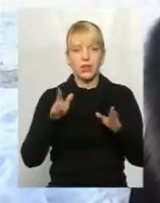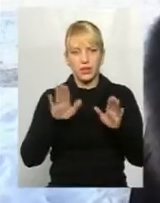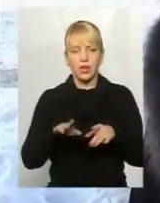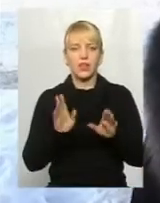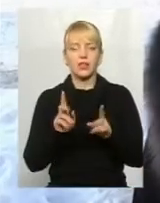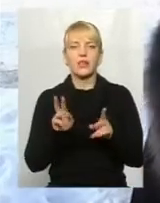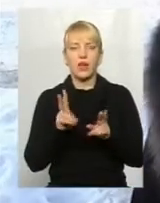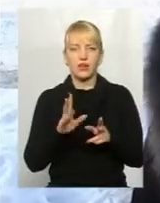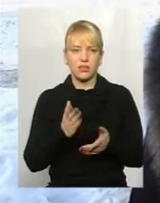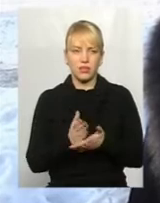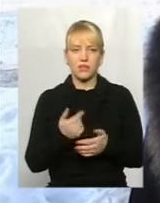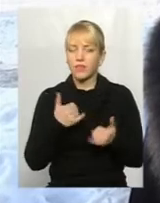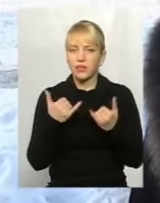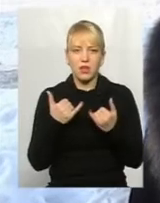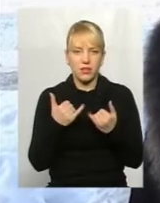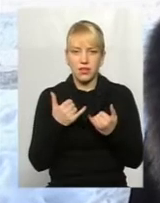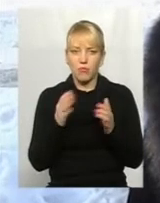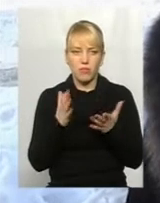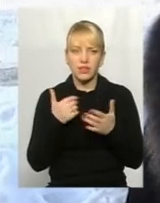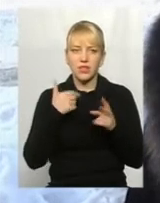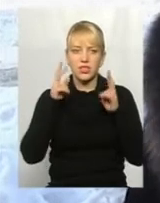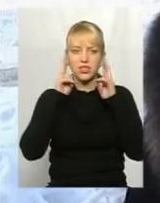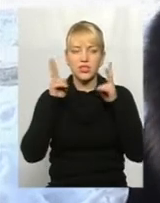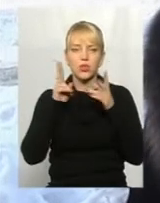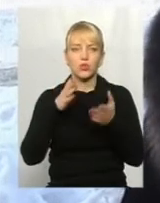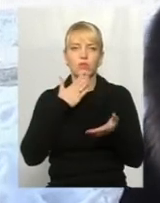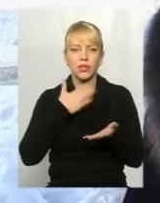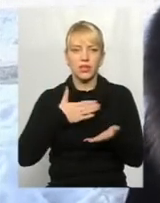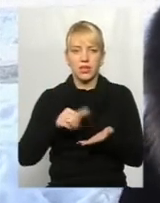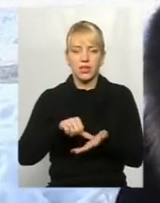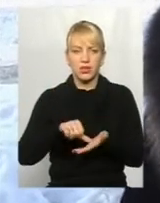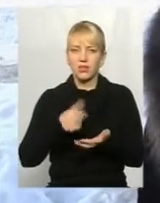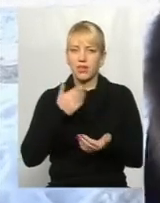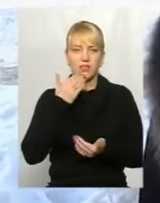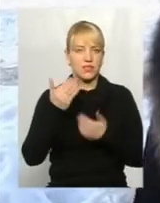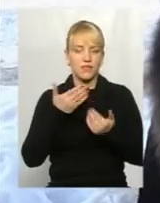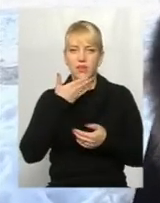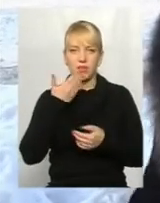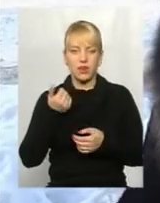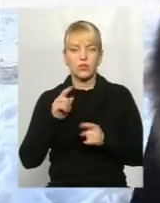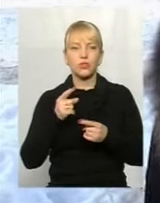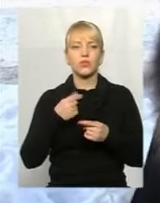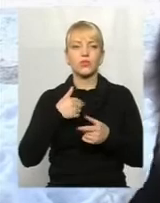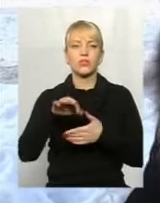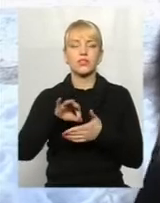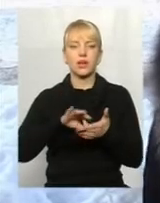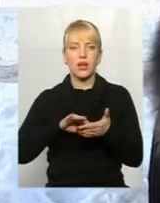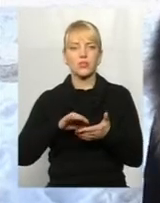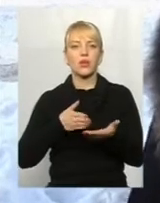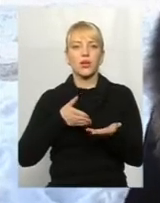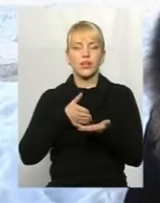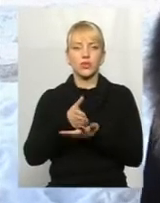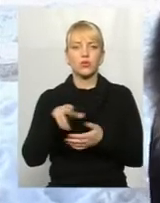На даний момент я навіть не знаю, хто дільничний лікар. Тому що не звертаюся, бо таких… Зразу йду до військового